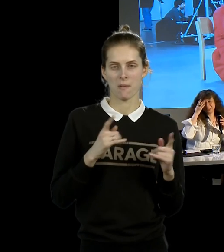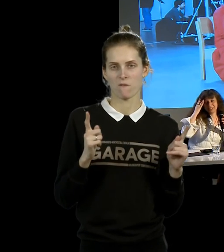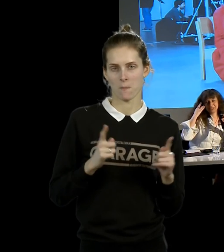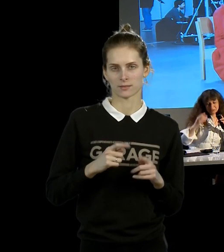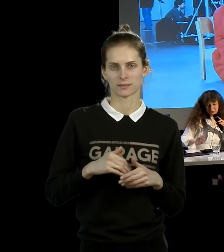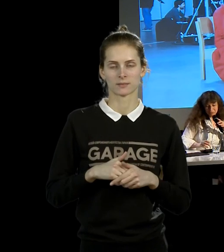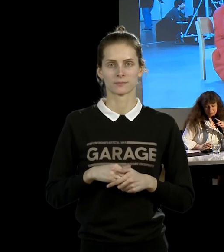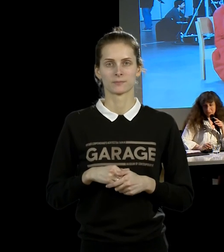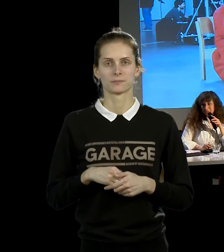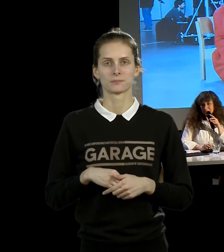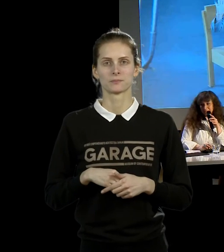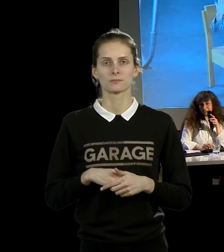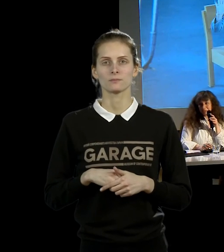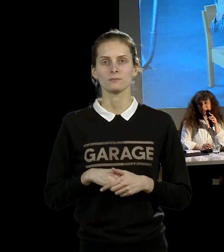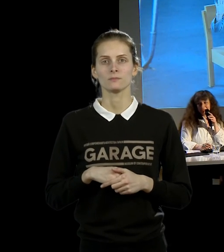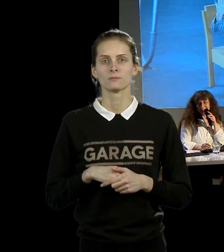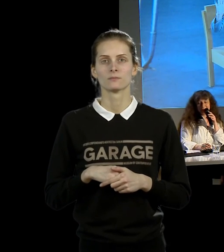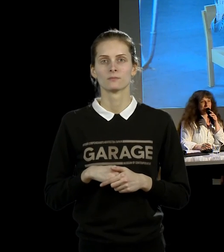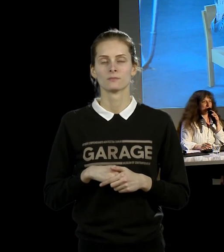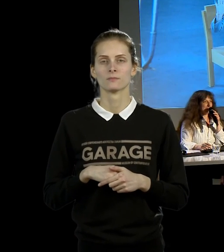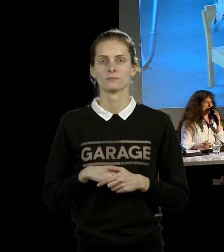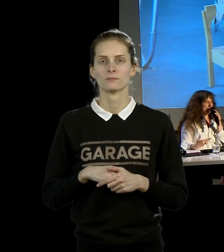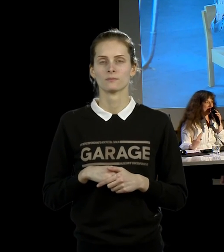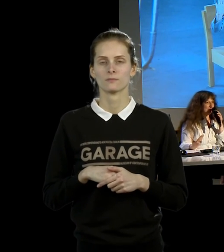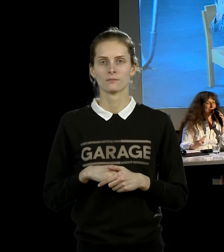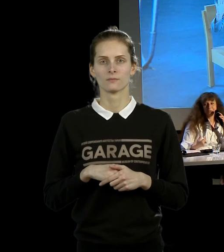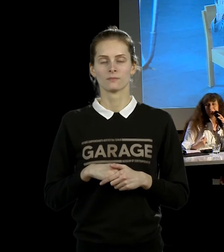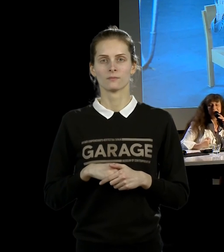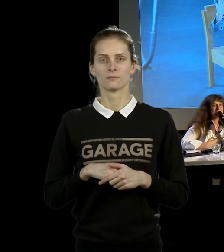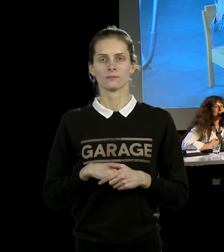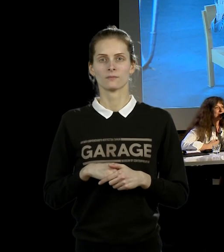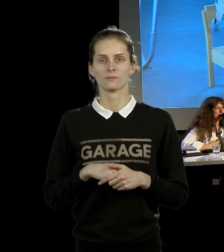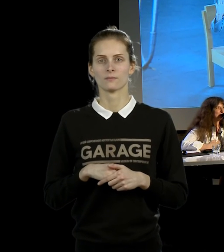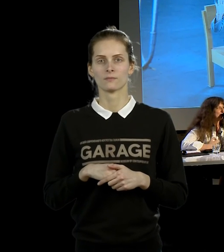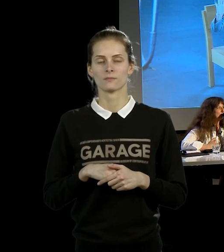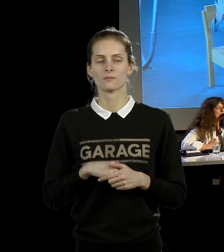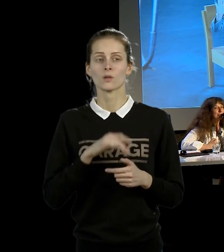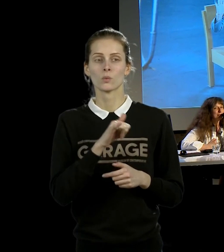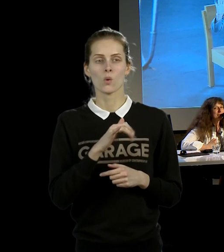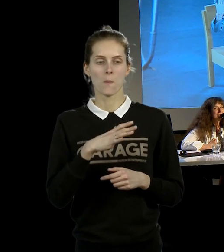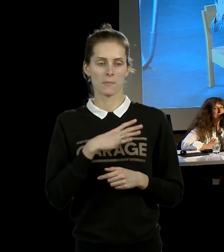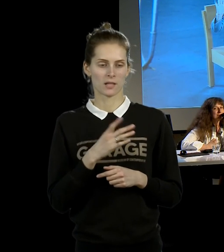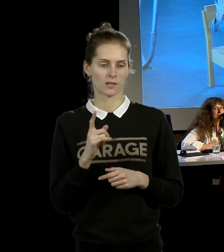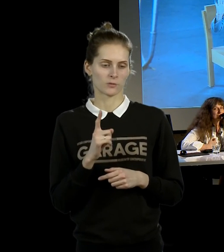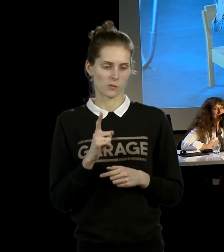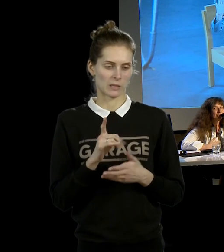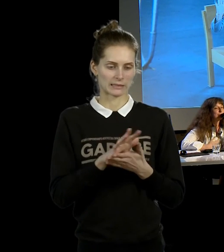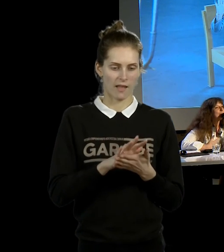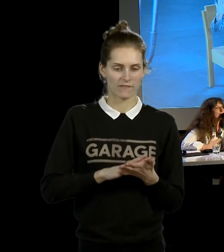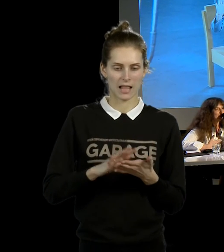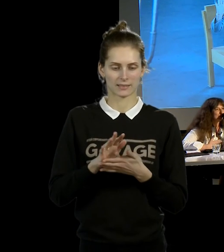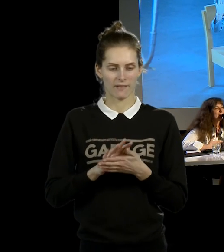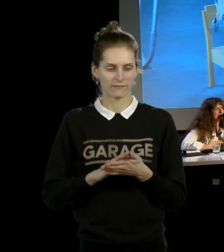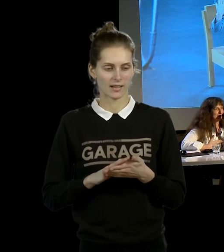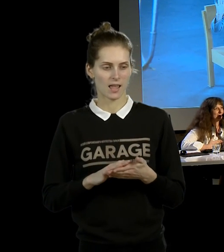Вот, и у нее были там несколько заявлений. Причем во время одного из его появлений, что было очень приятно, Марина Абрамовича